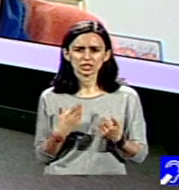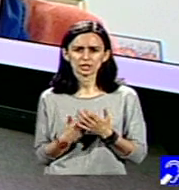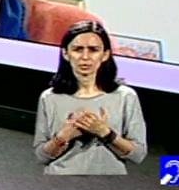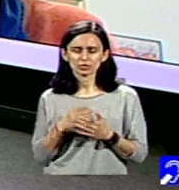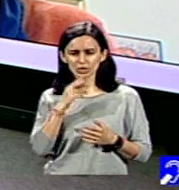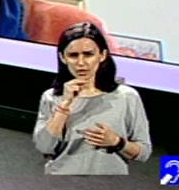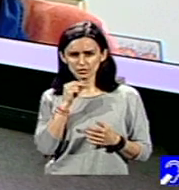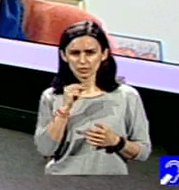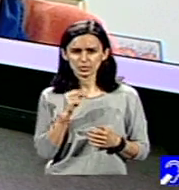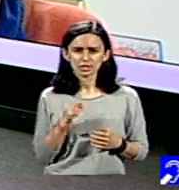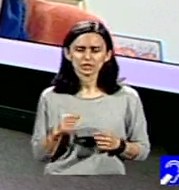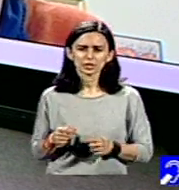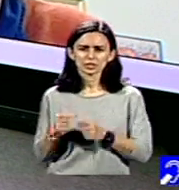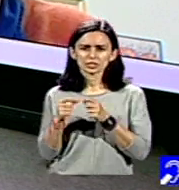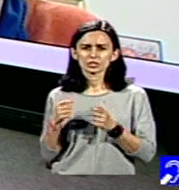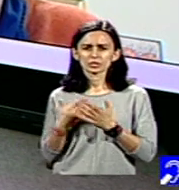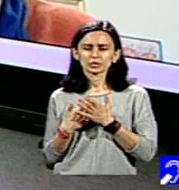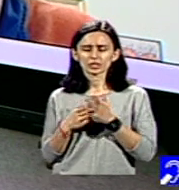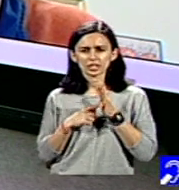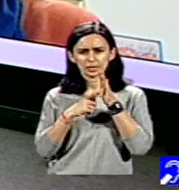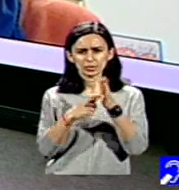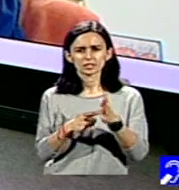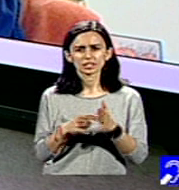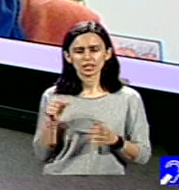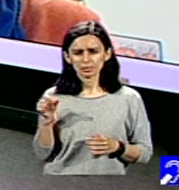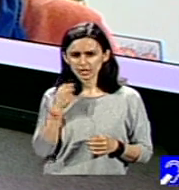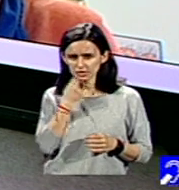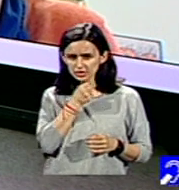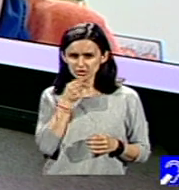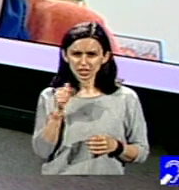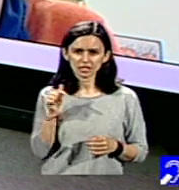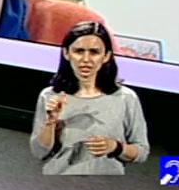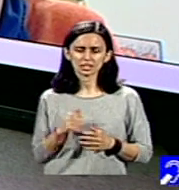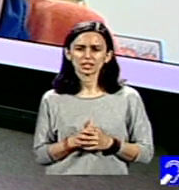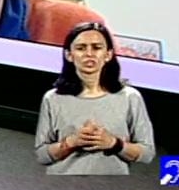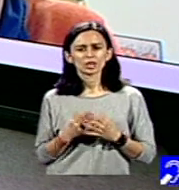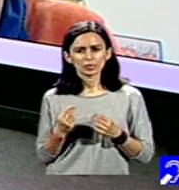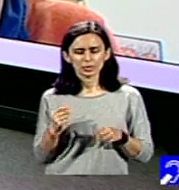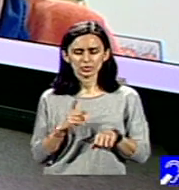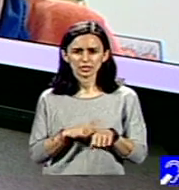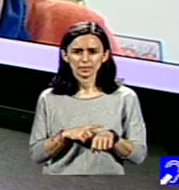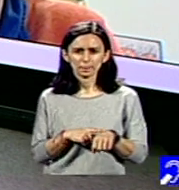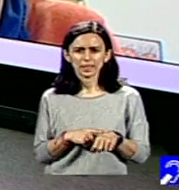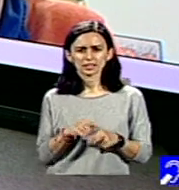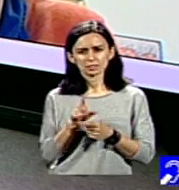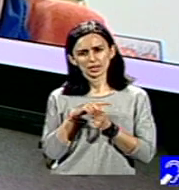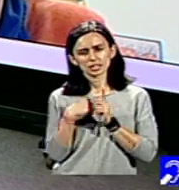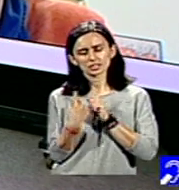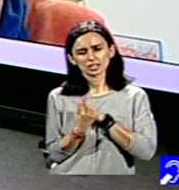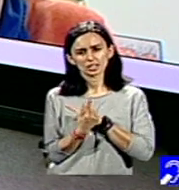reprezenta pe beneficiarii tăi. Ei bine, de o vreme și nu de ieri, ci de mai multă vreme ați schimbat optica.